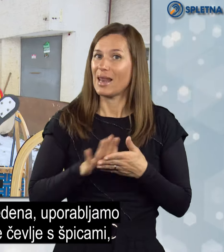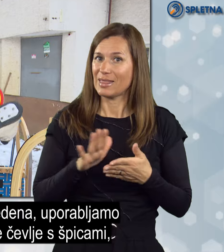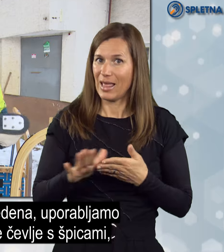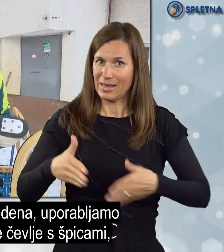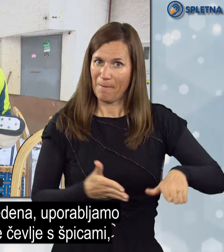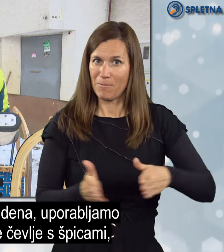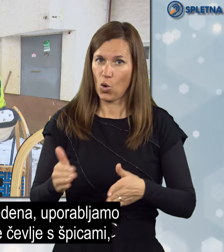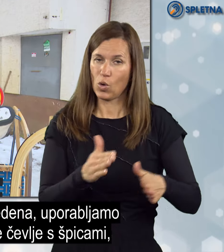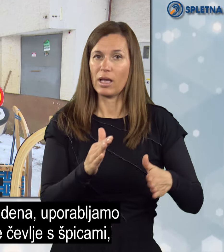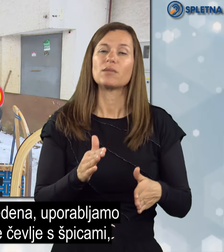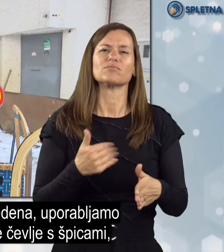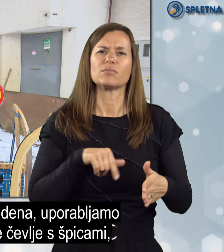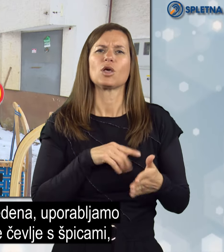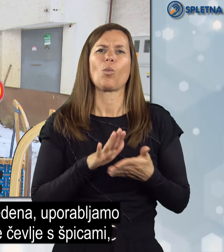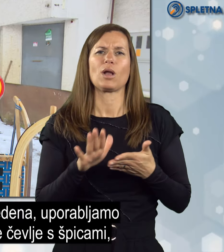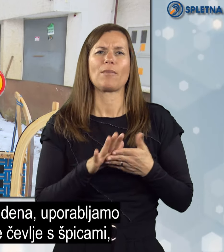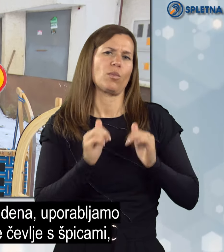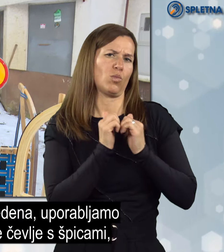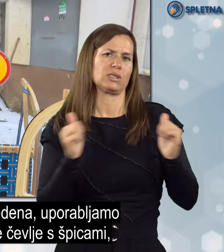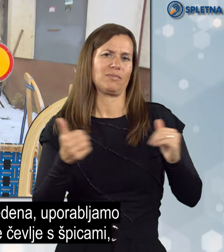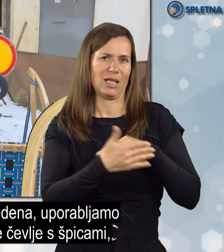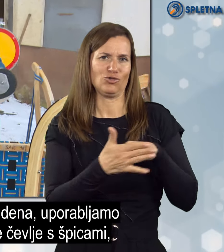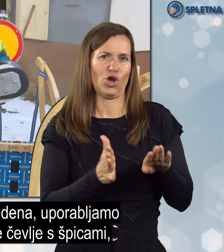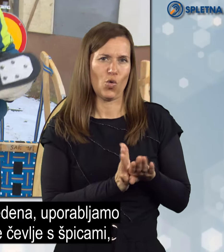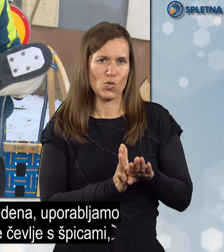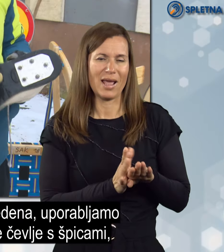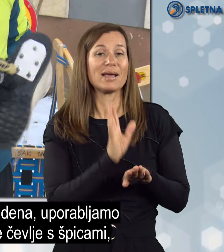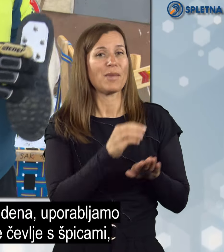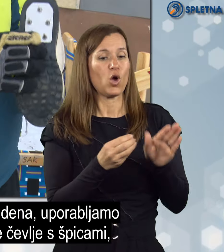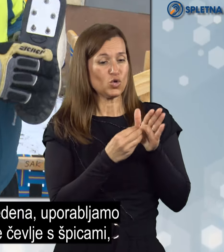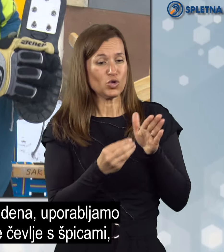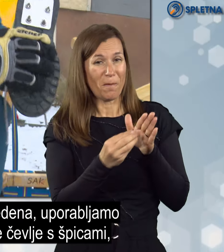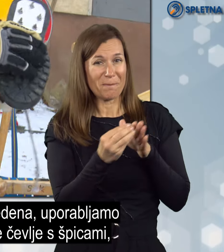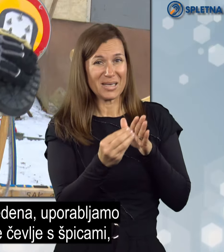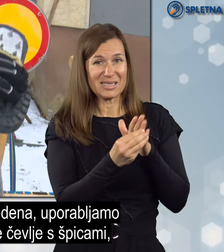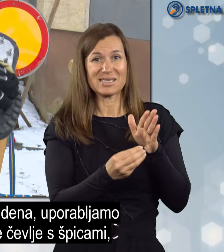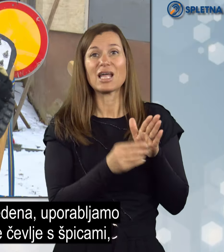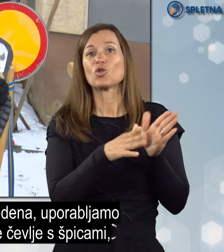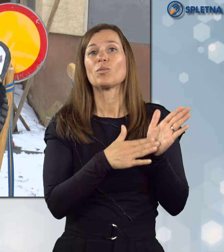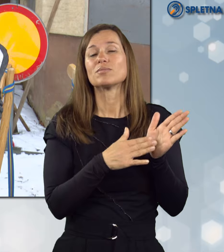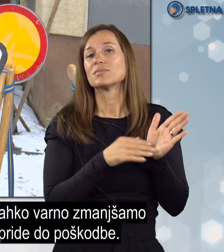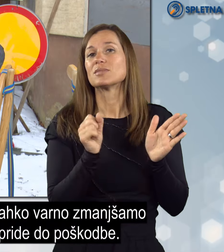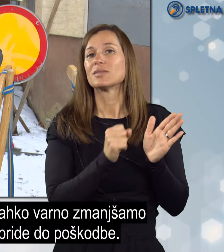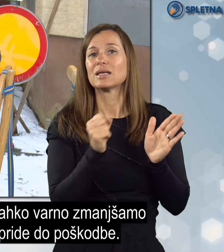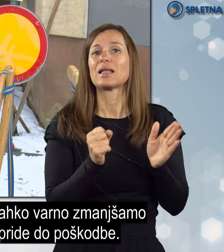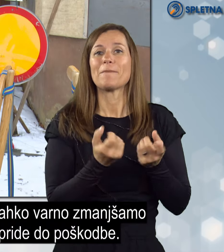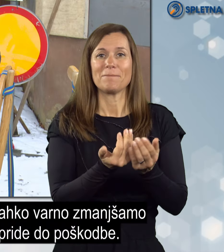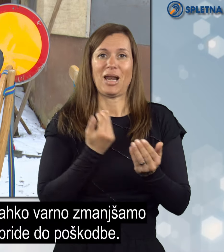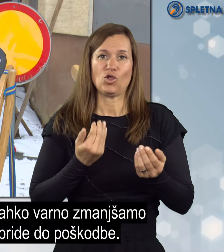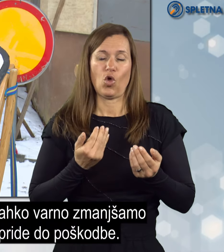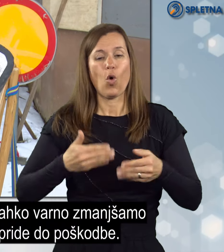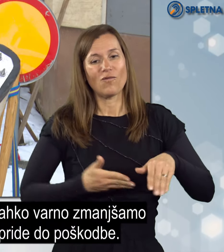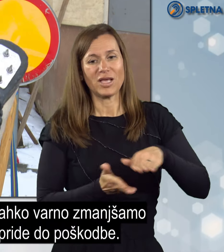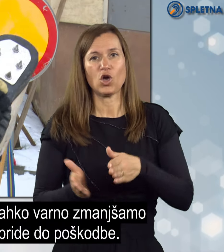ledeni progi, uporabljamo tudi posebne čevle s špicami, zato, da se pred ovinkom